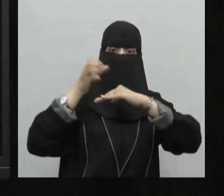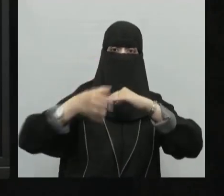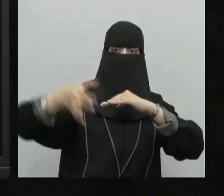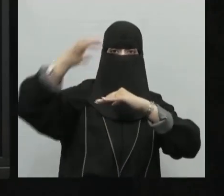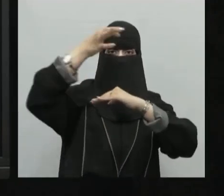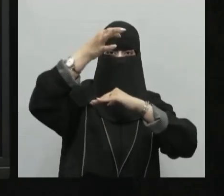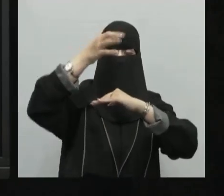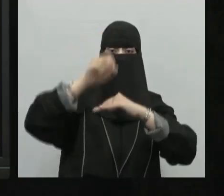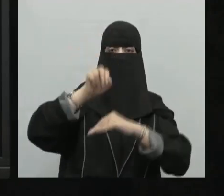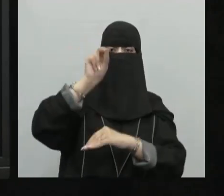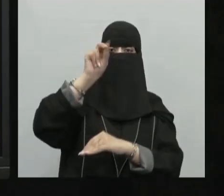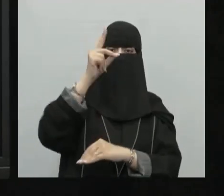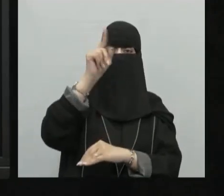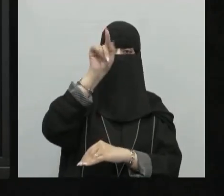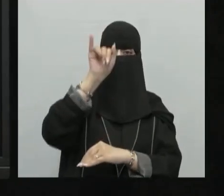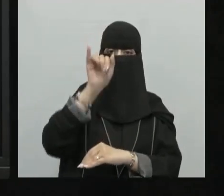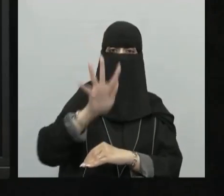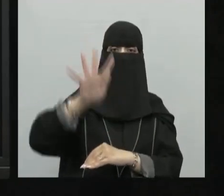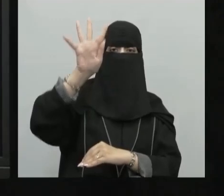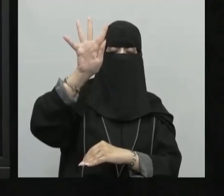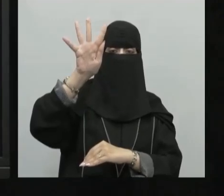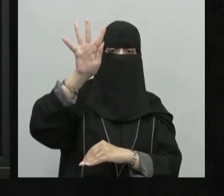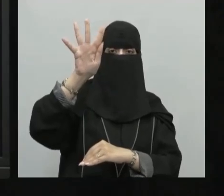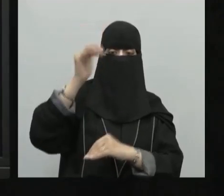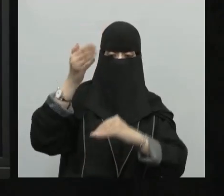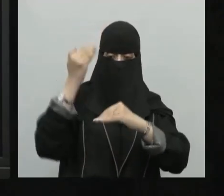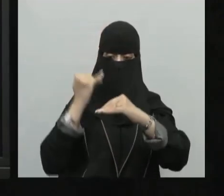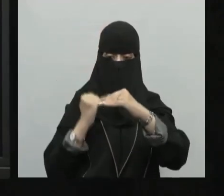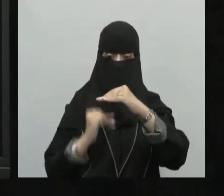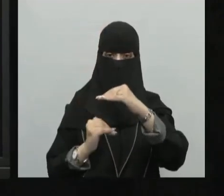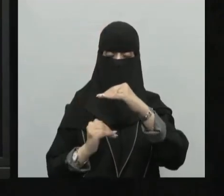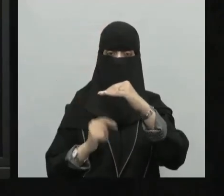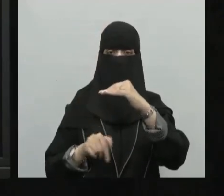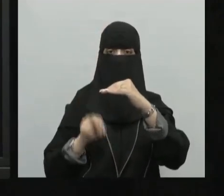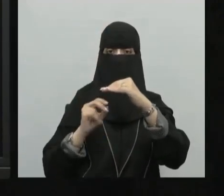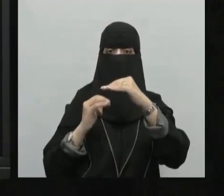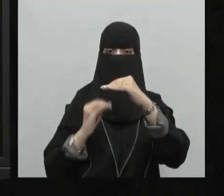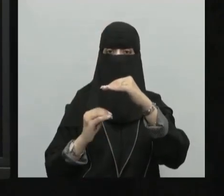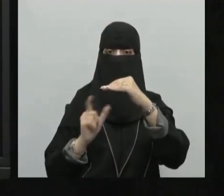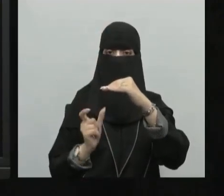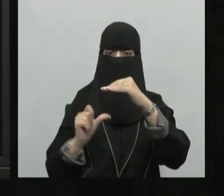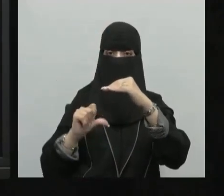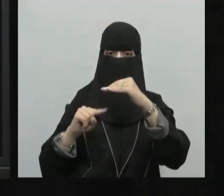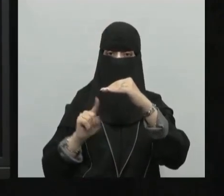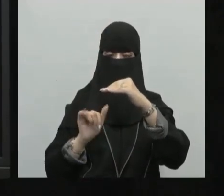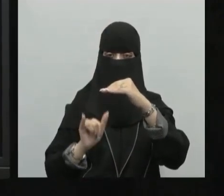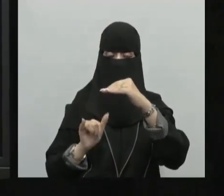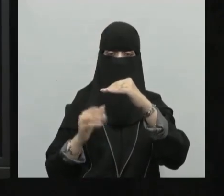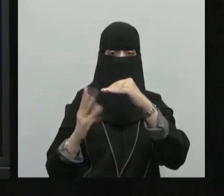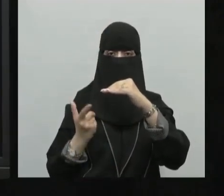الدائرة القطبية الشمالية 66.5 شمالاً والدائرة القطبية الجنوبية